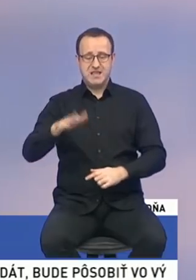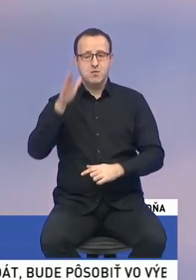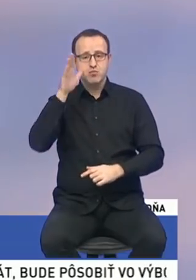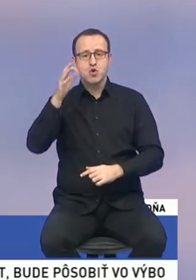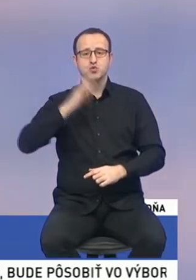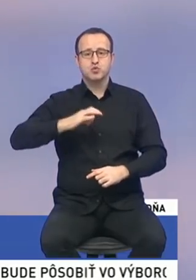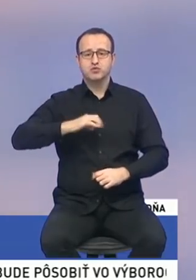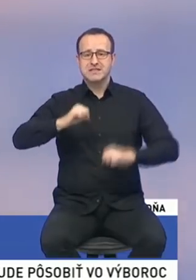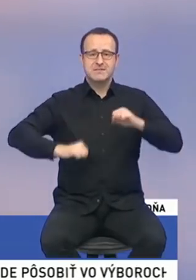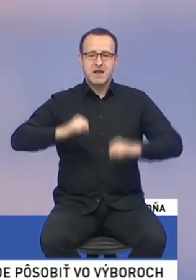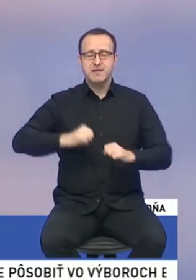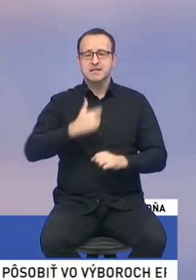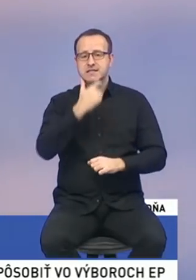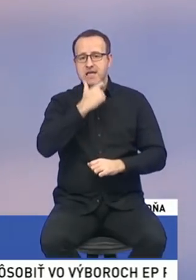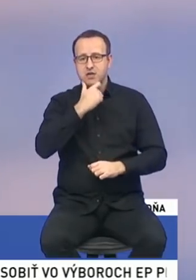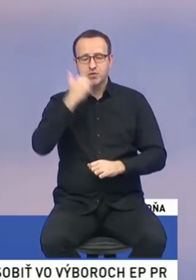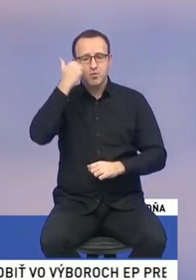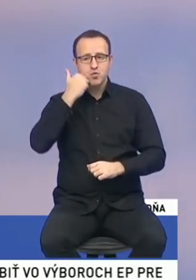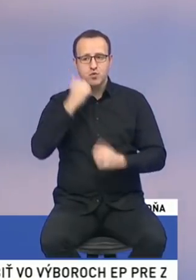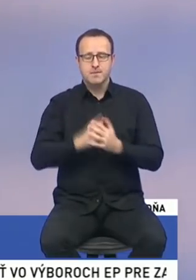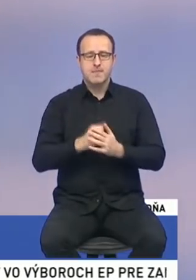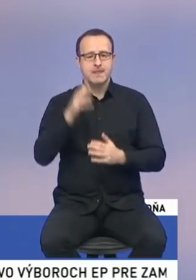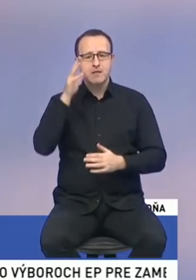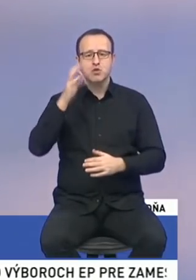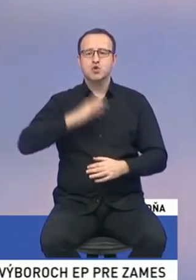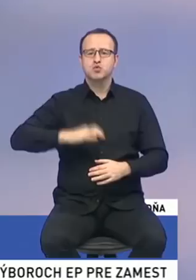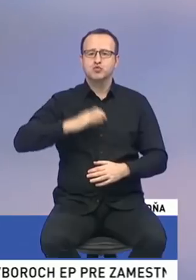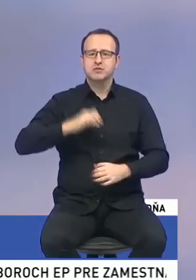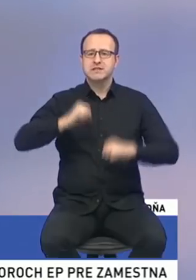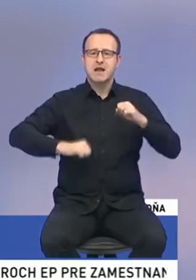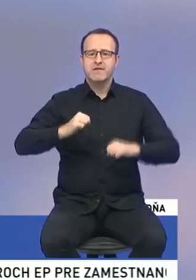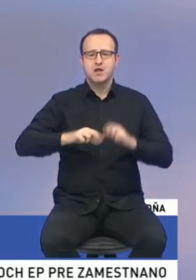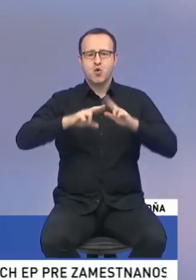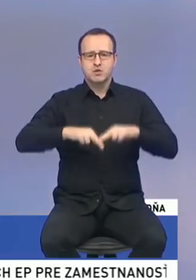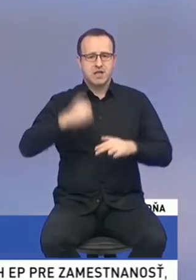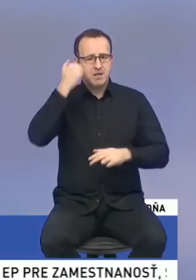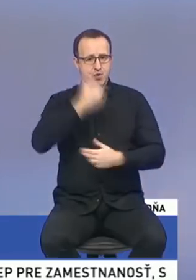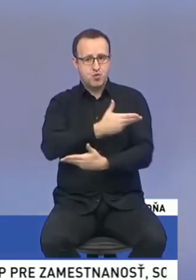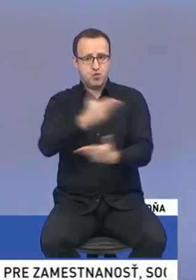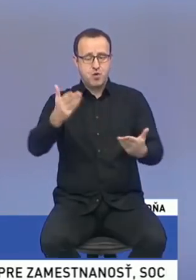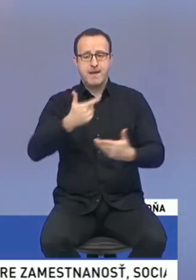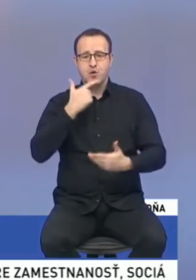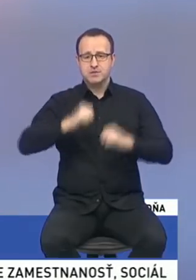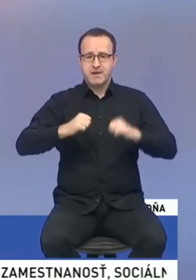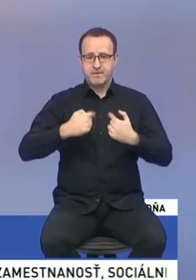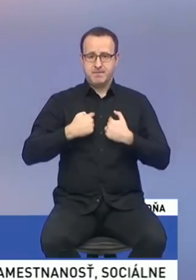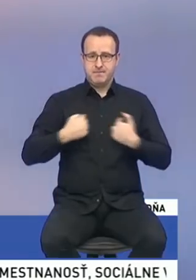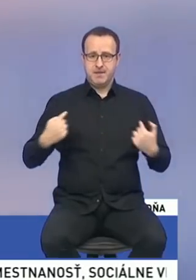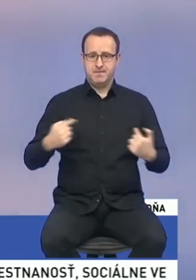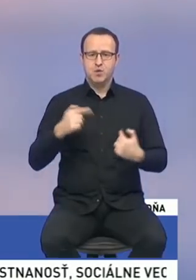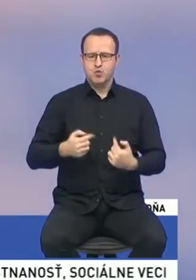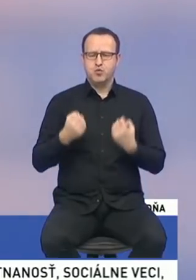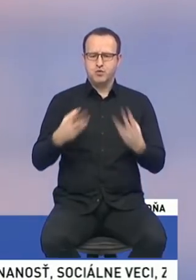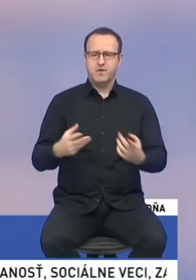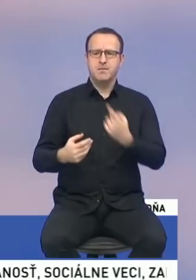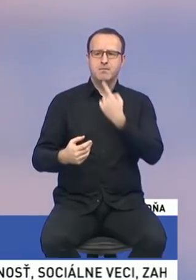správať k starším ľuďom, že sa nebudú slušne správať k ostatným občanom tejto republiky, tak ako sa k ním správame my. A tu si dovolím